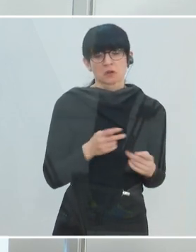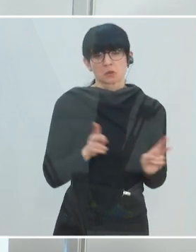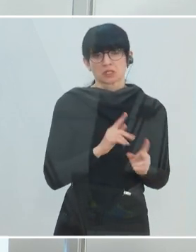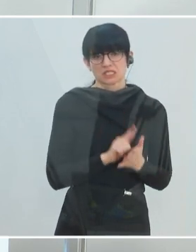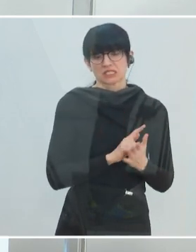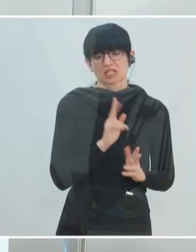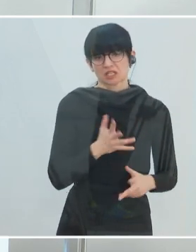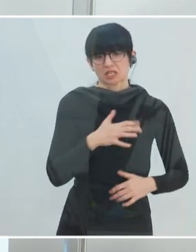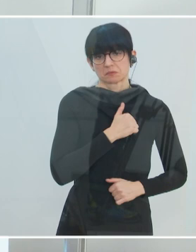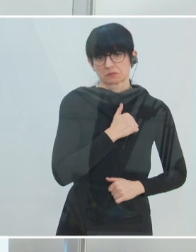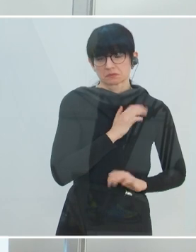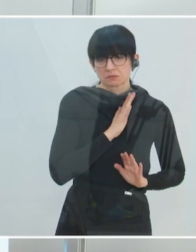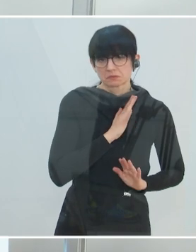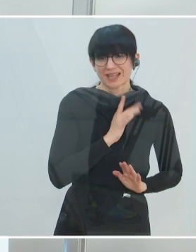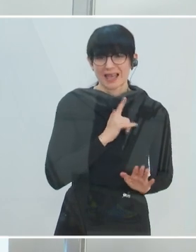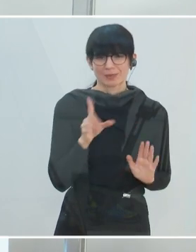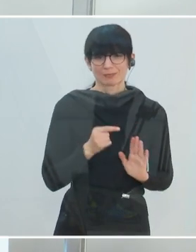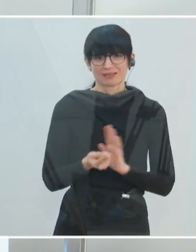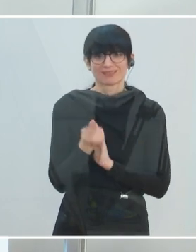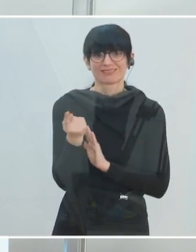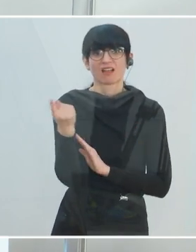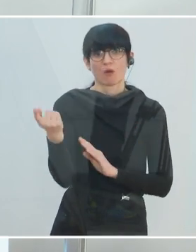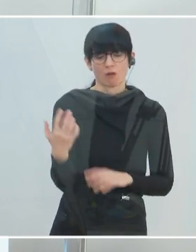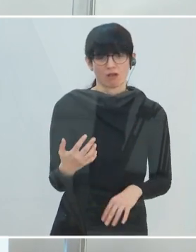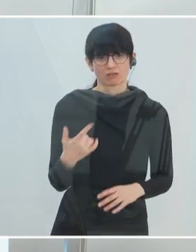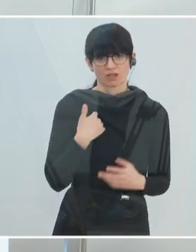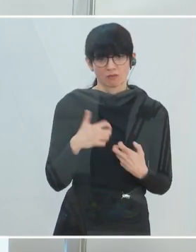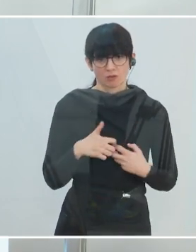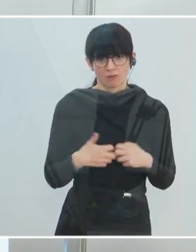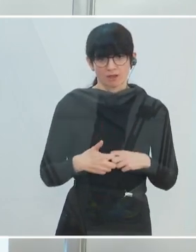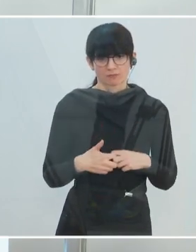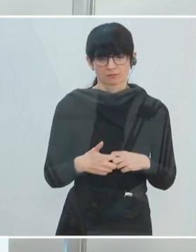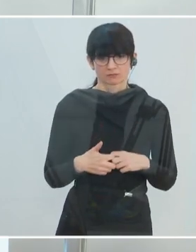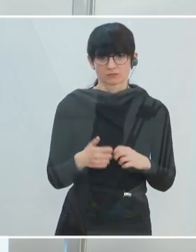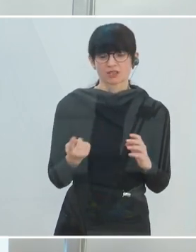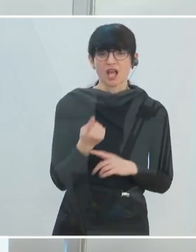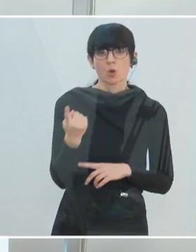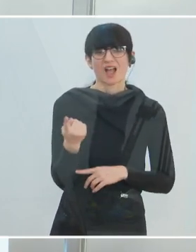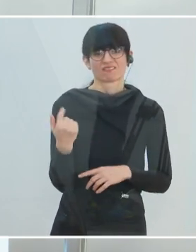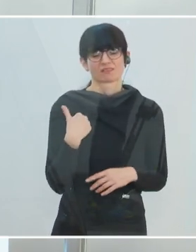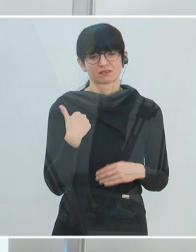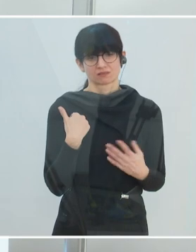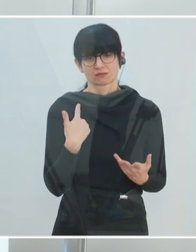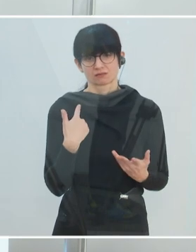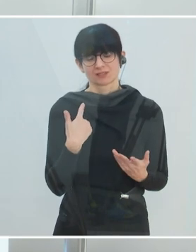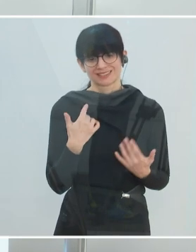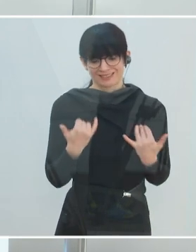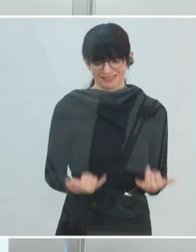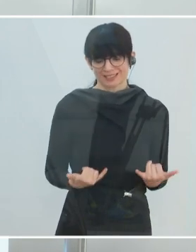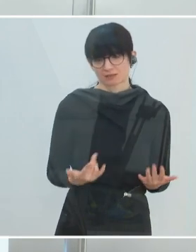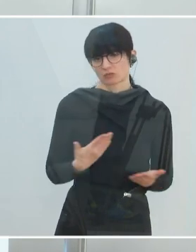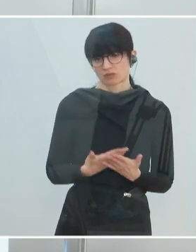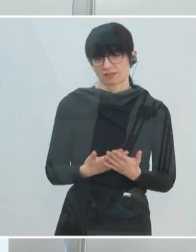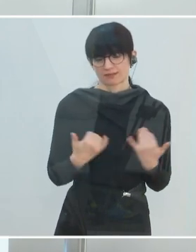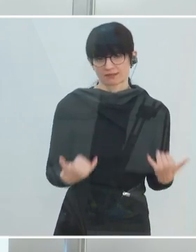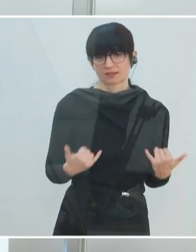verkraften kann, dass es aber mit der Dauer zu diesem Problem kommt, wenn man dauerhaft damit konfrontiert ist. Und da sind wir jetzt in dieser